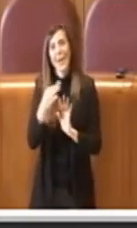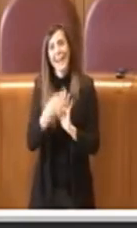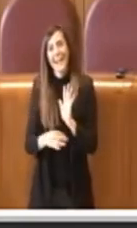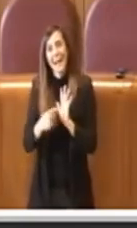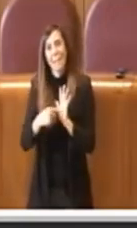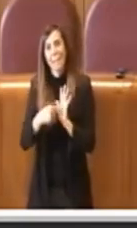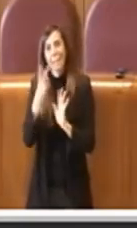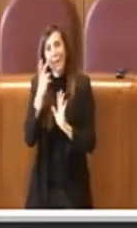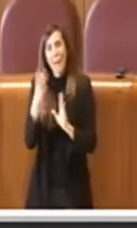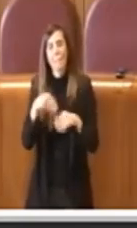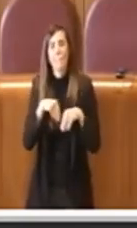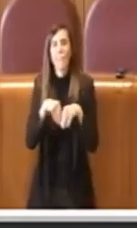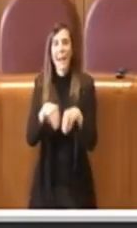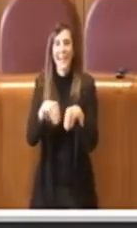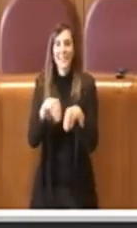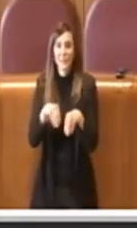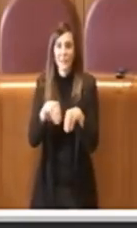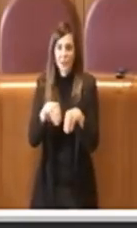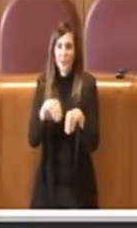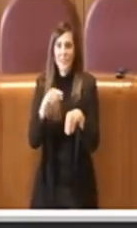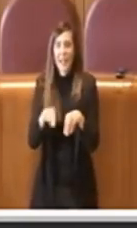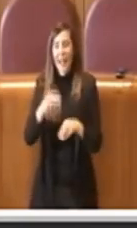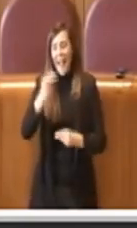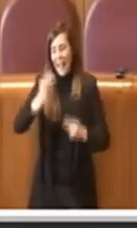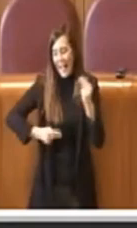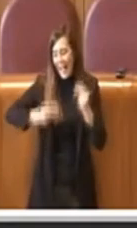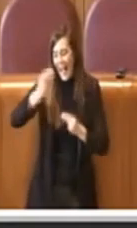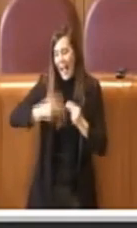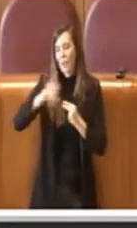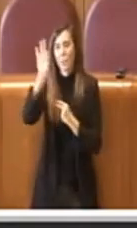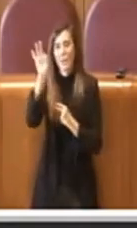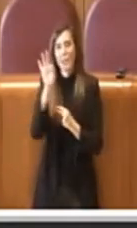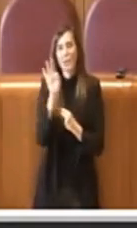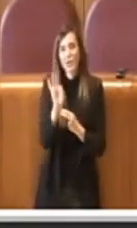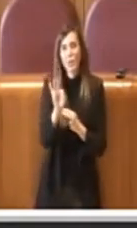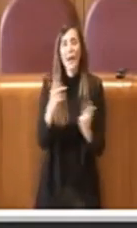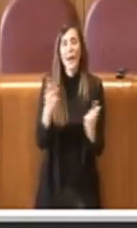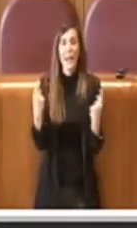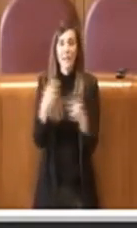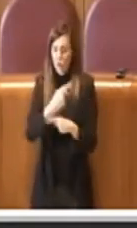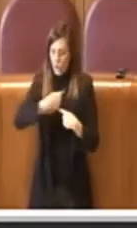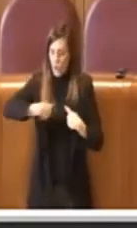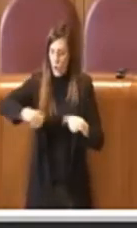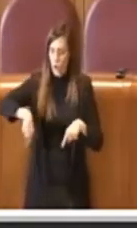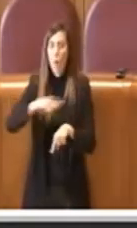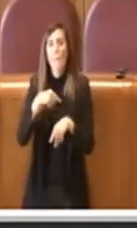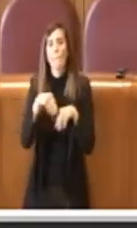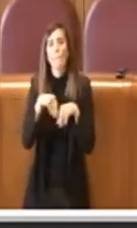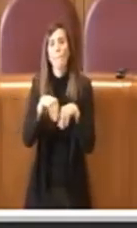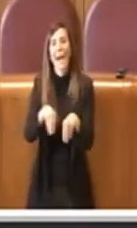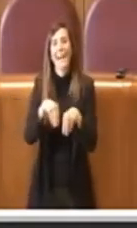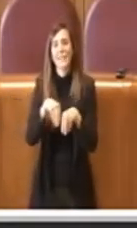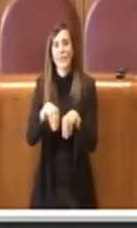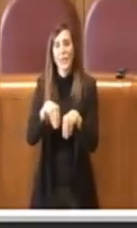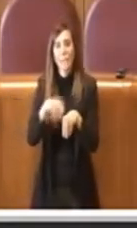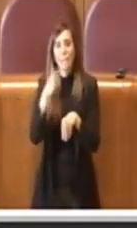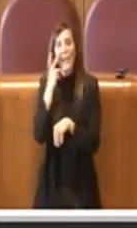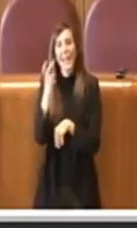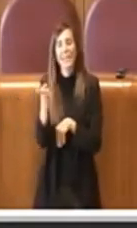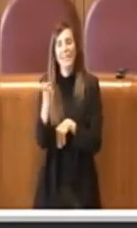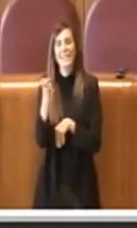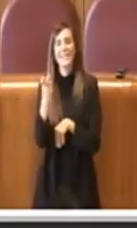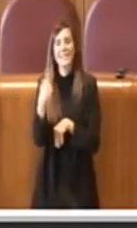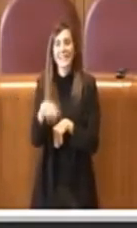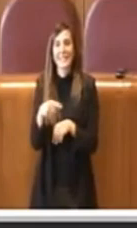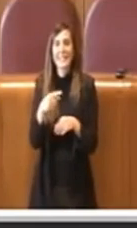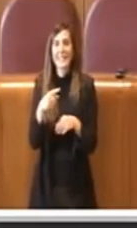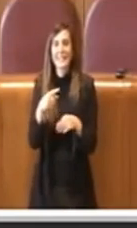prevista la partecipazione in base a dei calcoli e delle percentuali, invece noi abbiamo introdotto la partecipazione prevista in